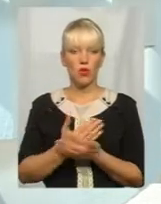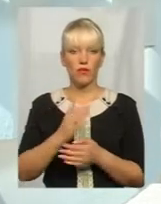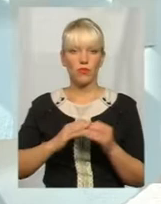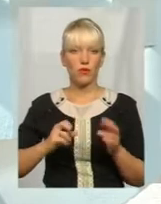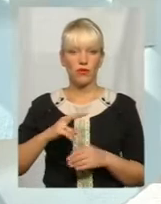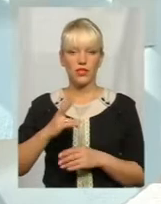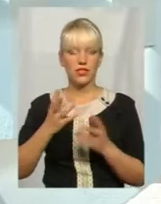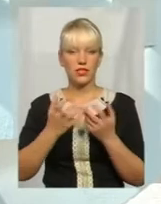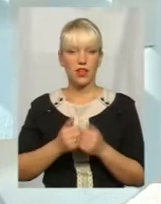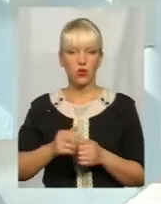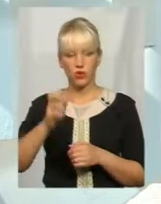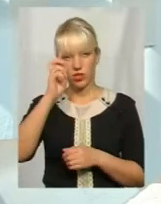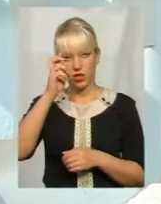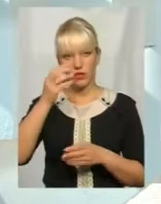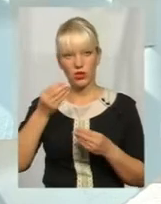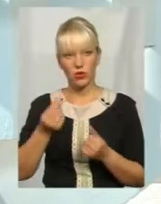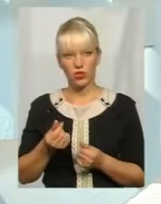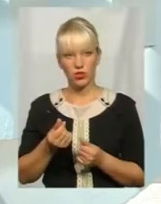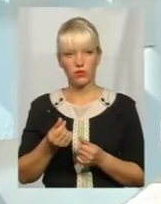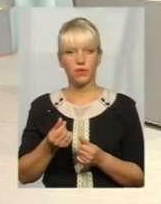рахунок іменно державних коштів.